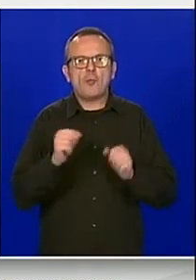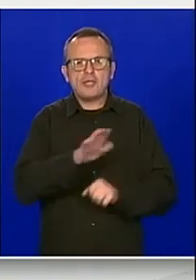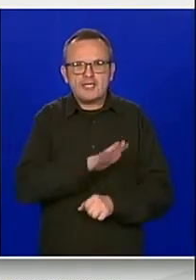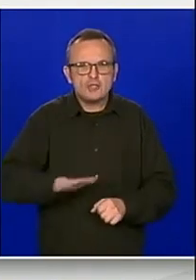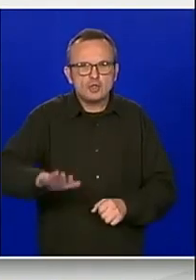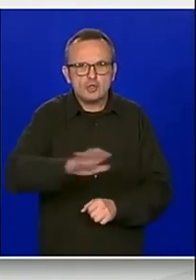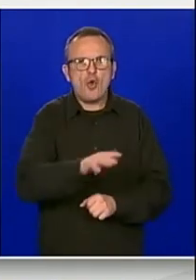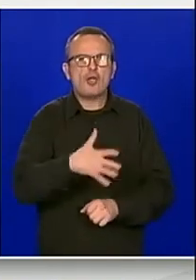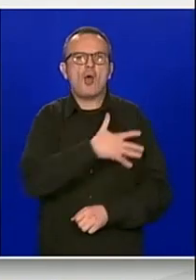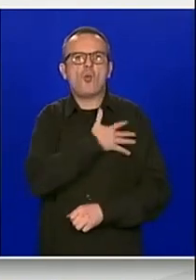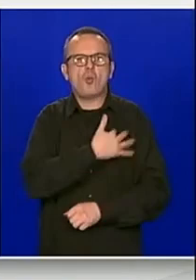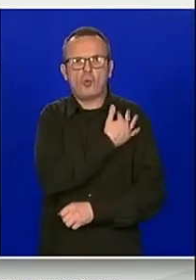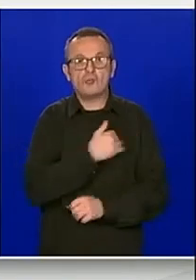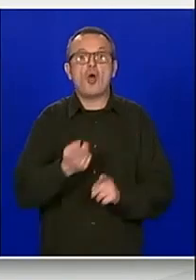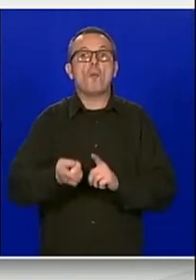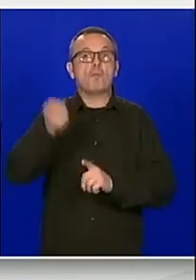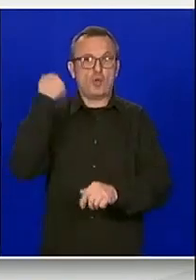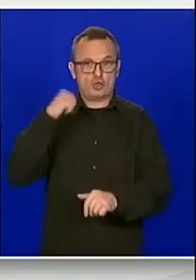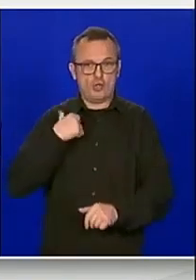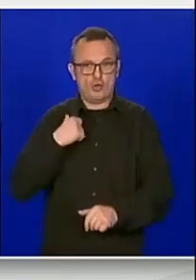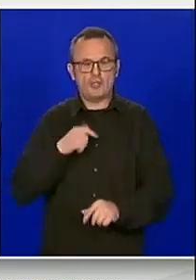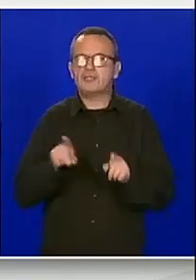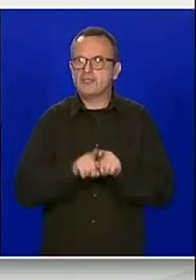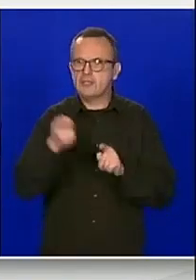godinu. Također, ministar Čorić, izvolite.